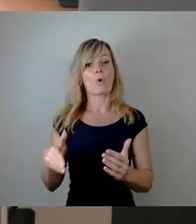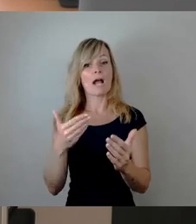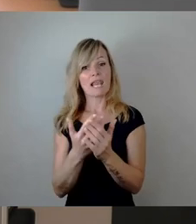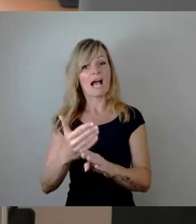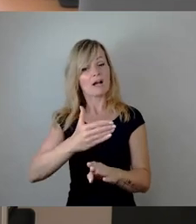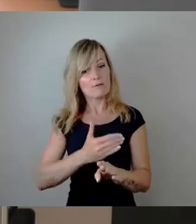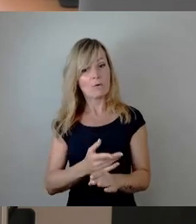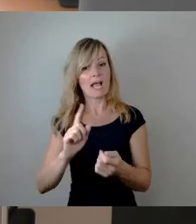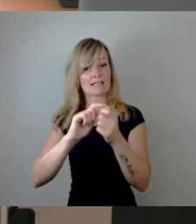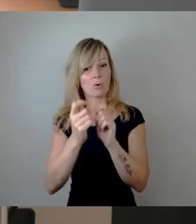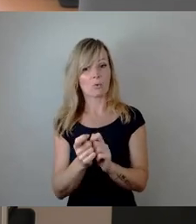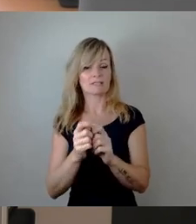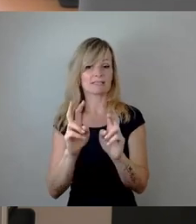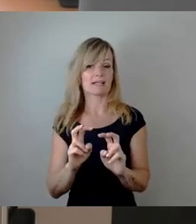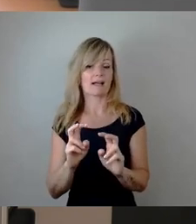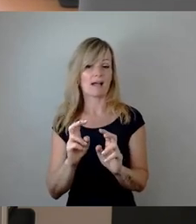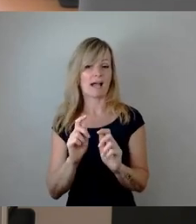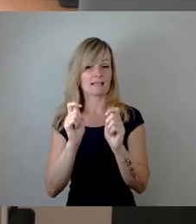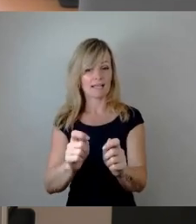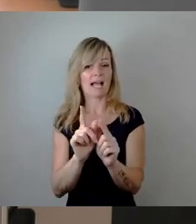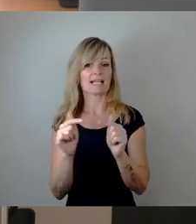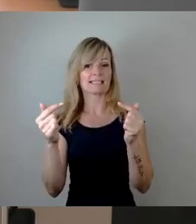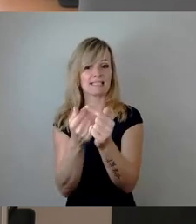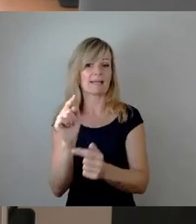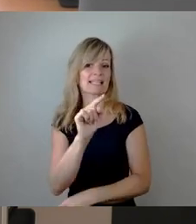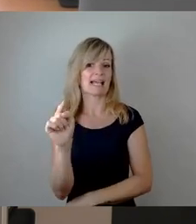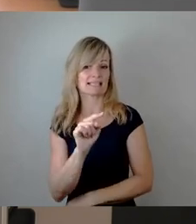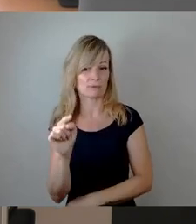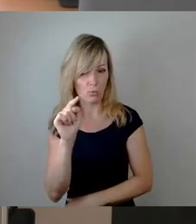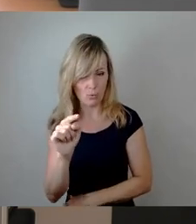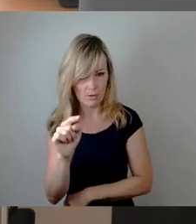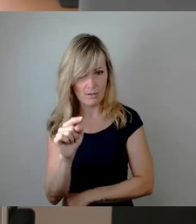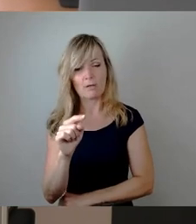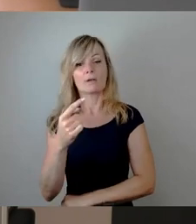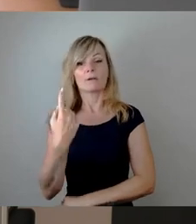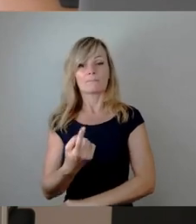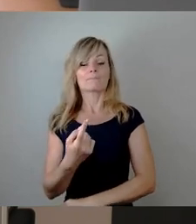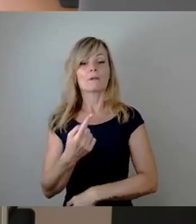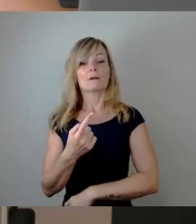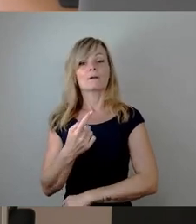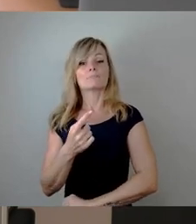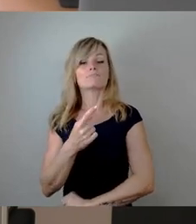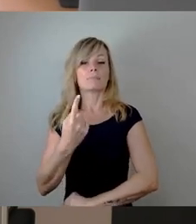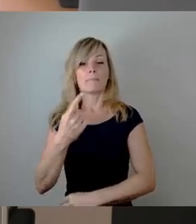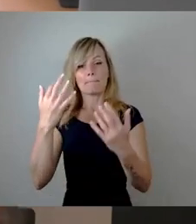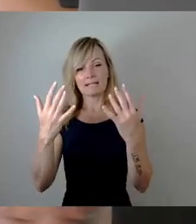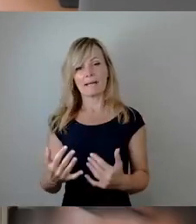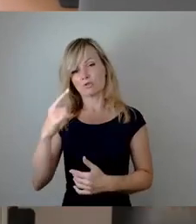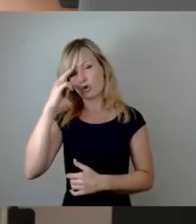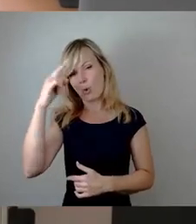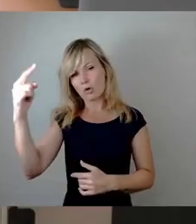Zastrow abstimmen, um hier das sozusagen einfach nur mathematischen Logik von oben nach unten folgend abzustimmen. Vielen Dank.